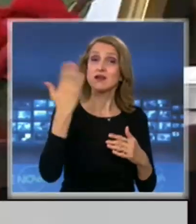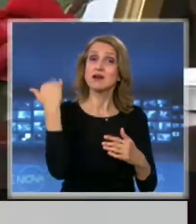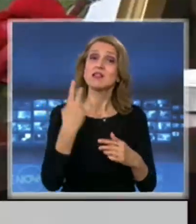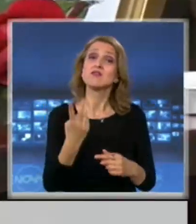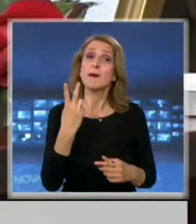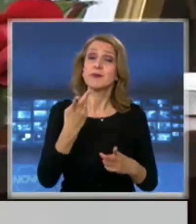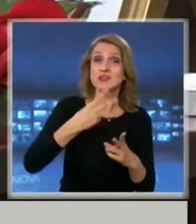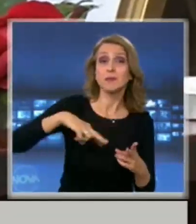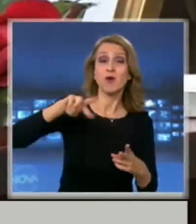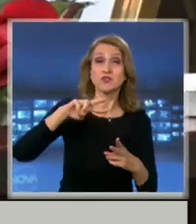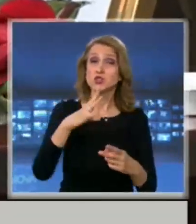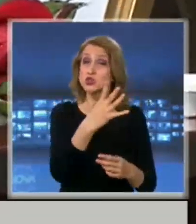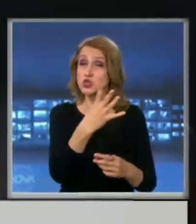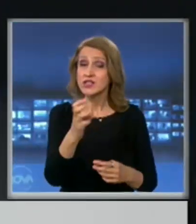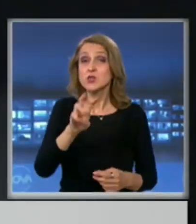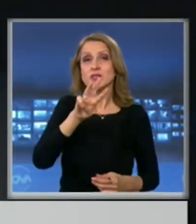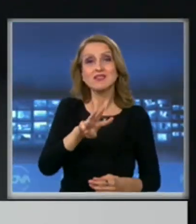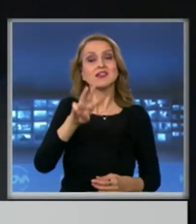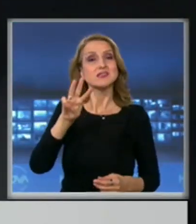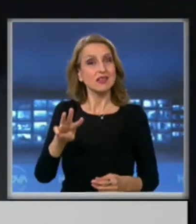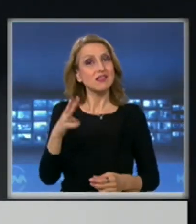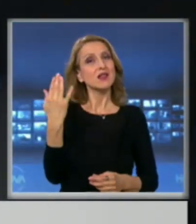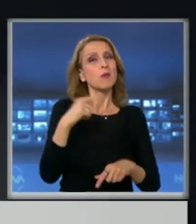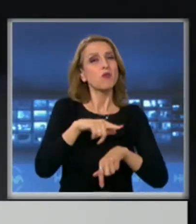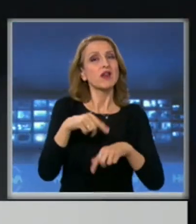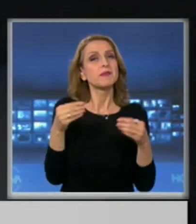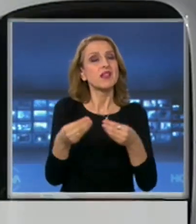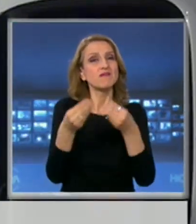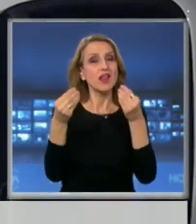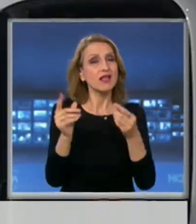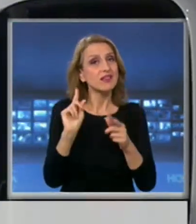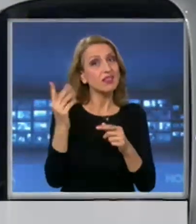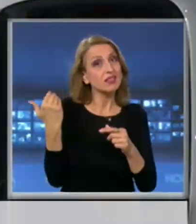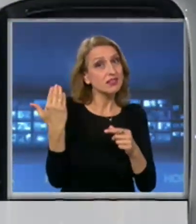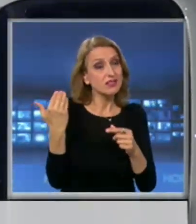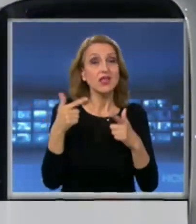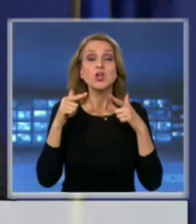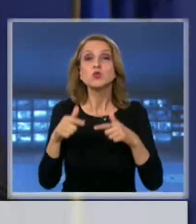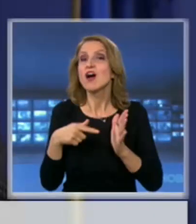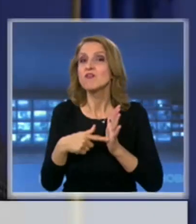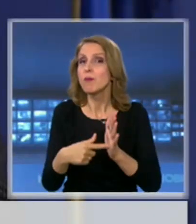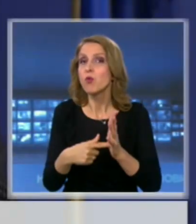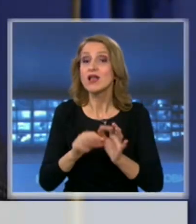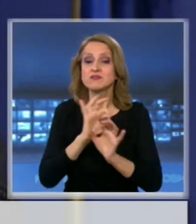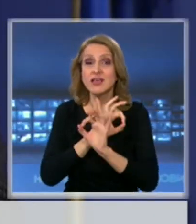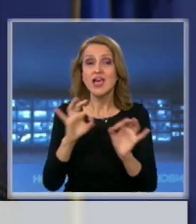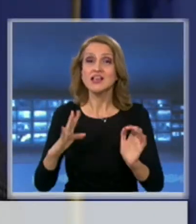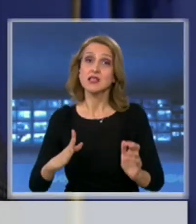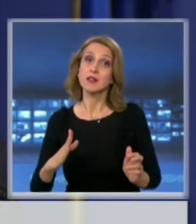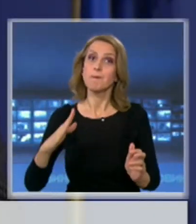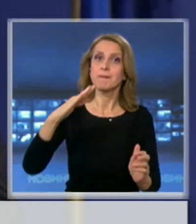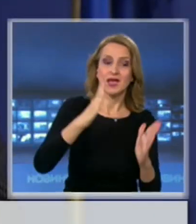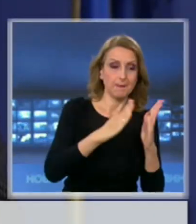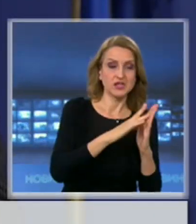пъти повече. 433. Графично това оформя един ясно изразен пик в седмицата между